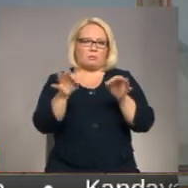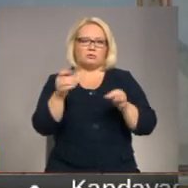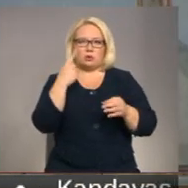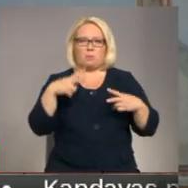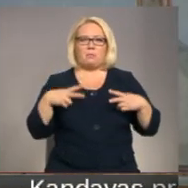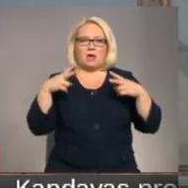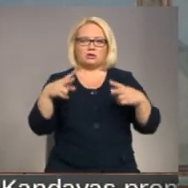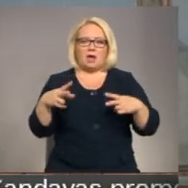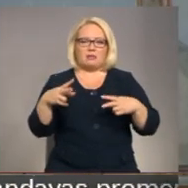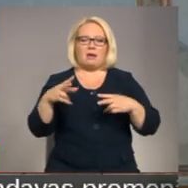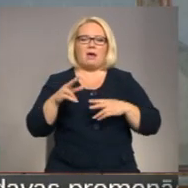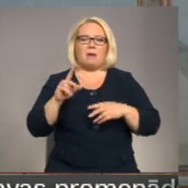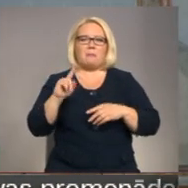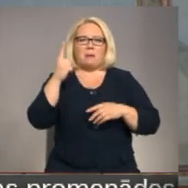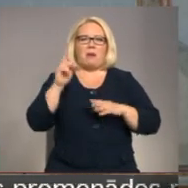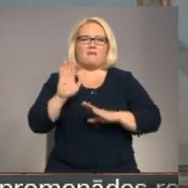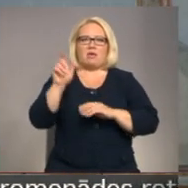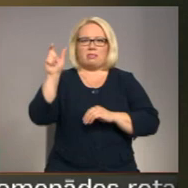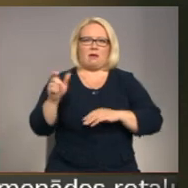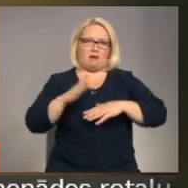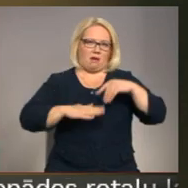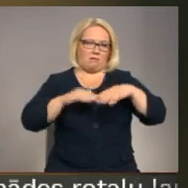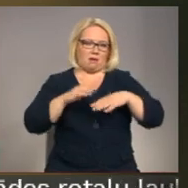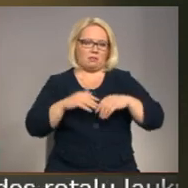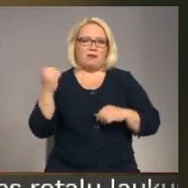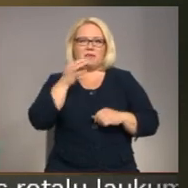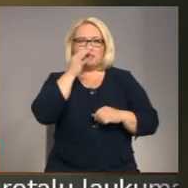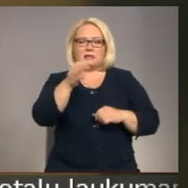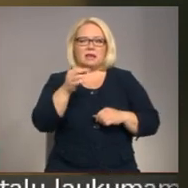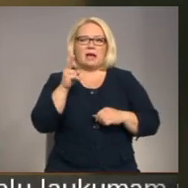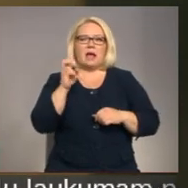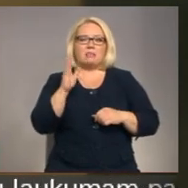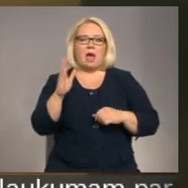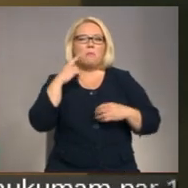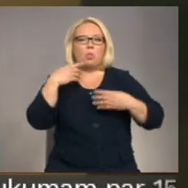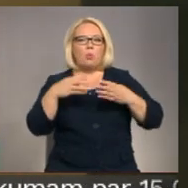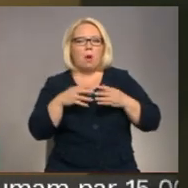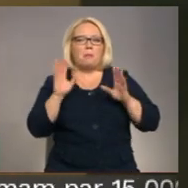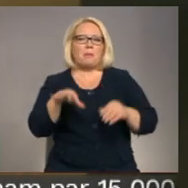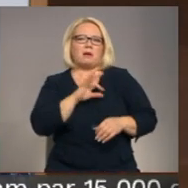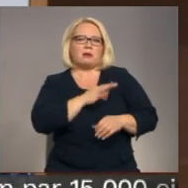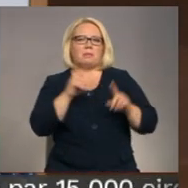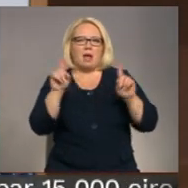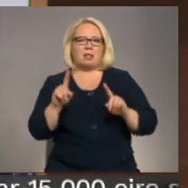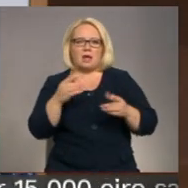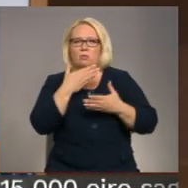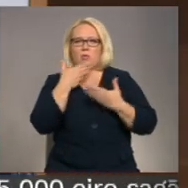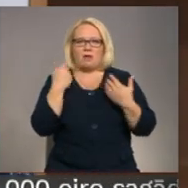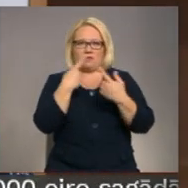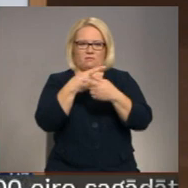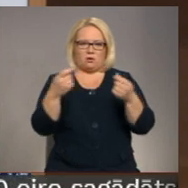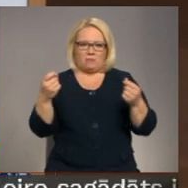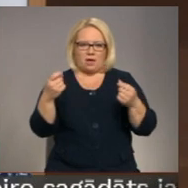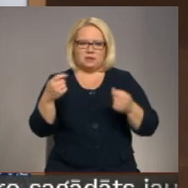priekšsēdētājas pirmā vietnieka amata. Viņa norāda, ka knabu domi par kriminālu procesu nesot informējis. Vītola kungā